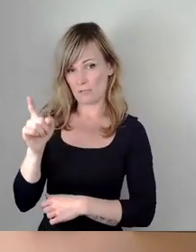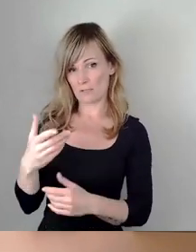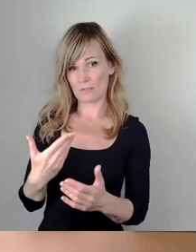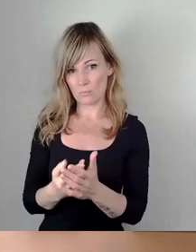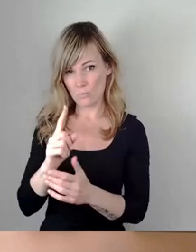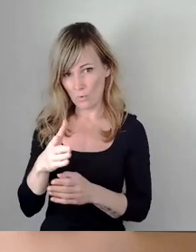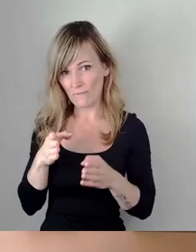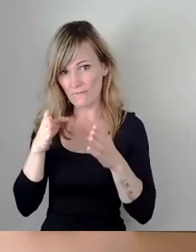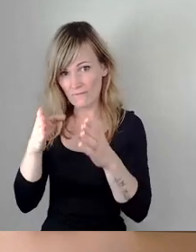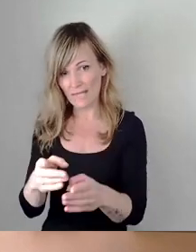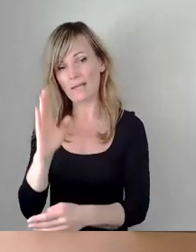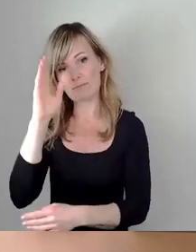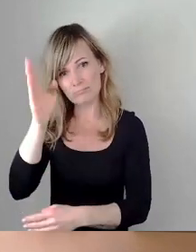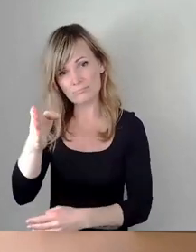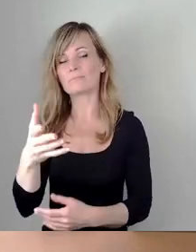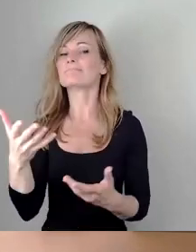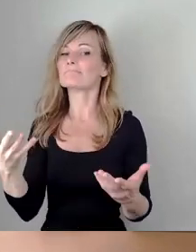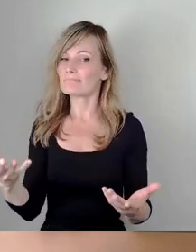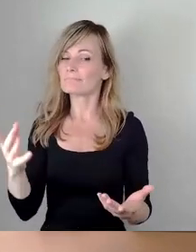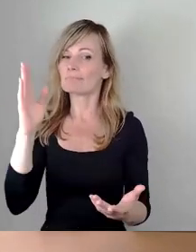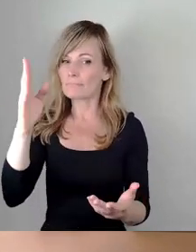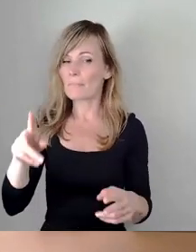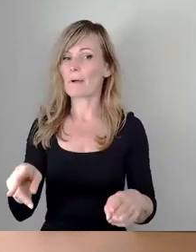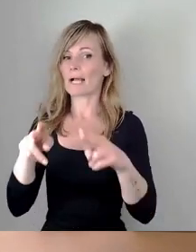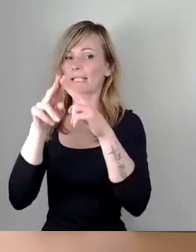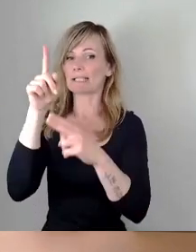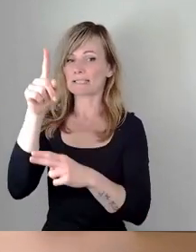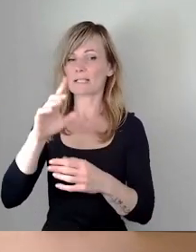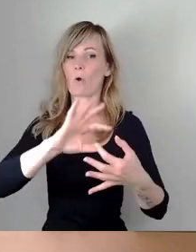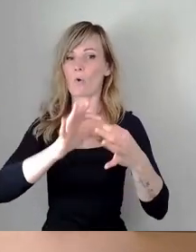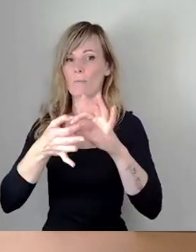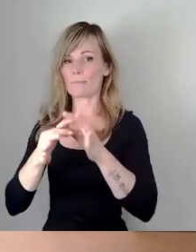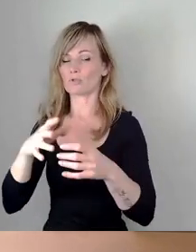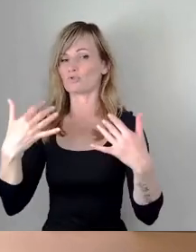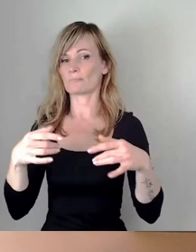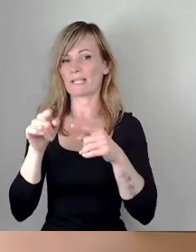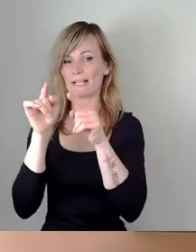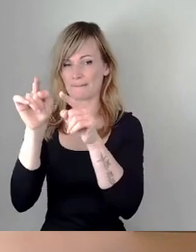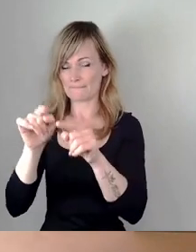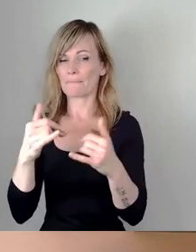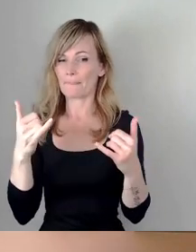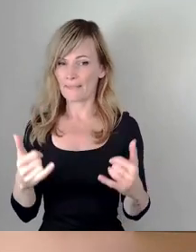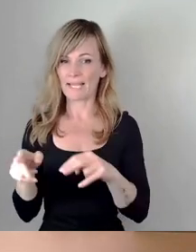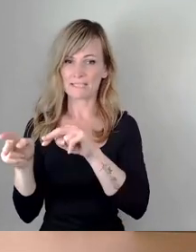Weg auf nach Paris zu den Olympischen Spielen. Jetzt aber zur